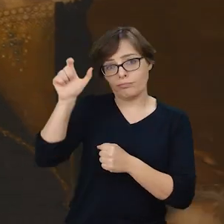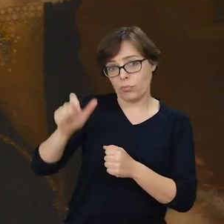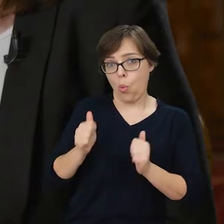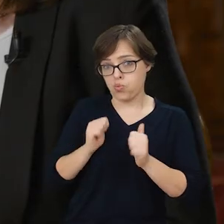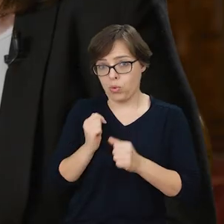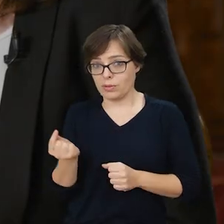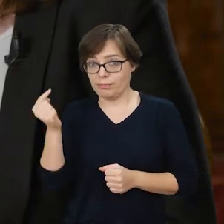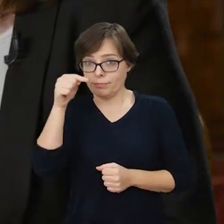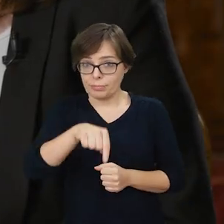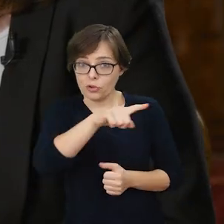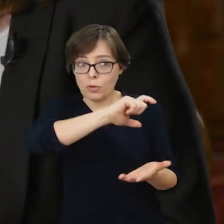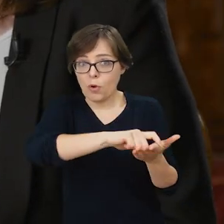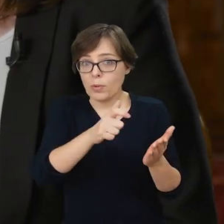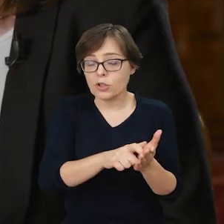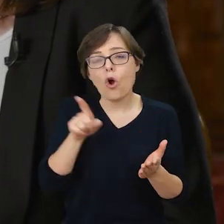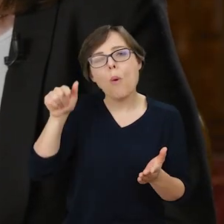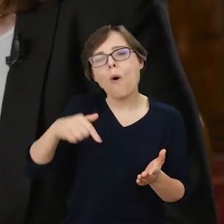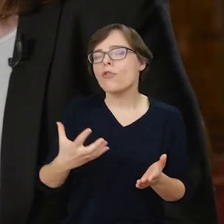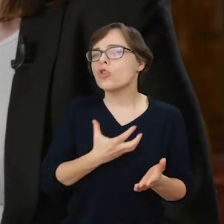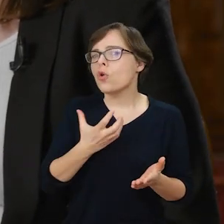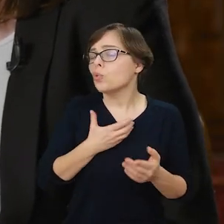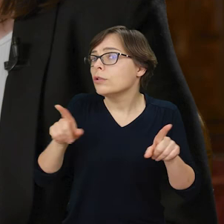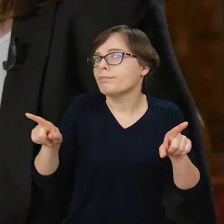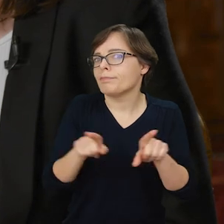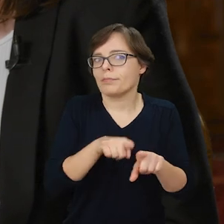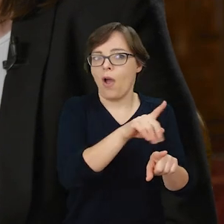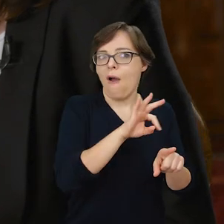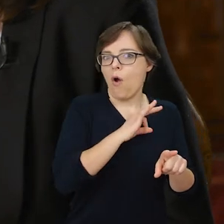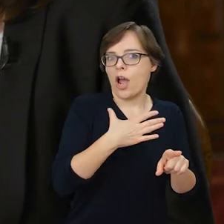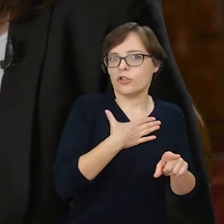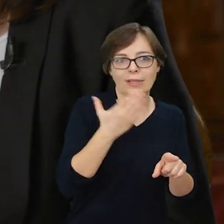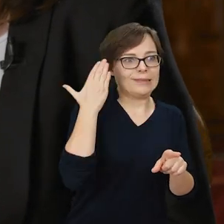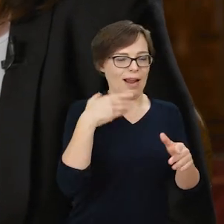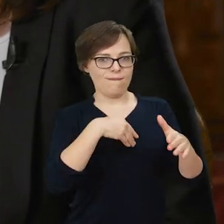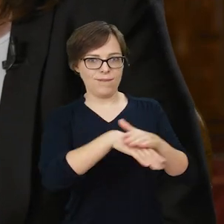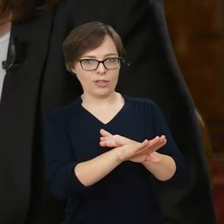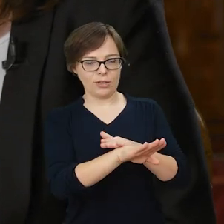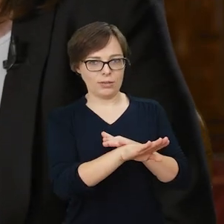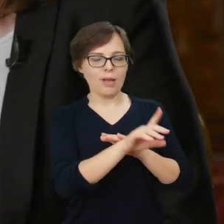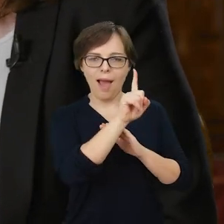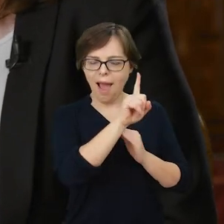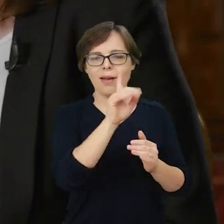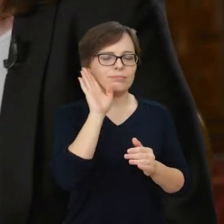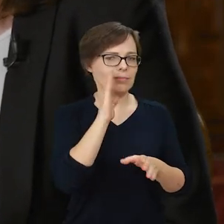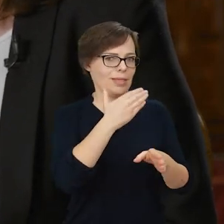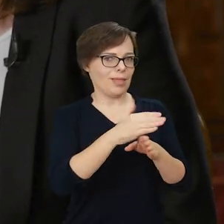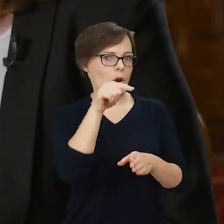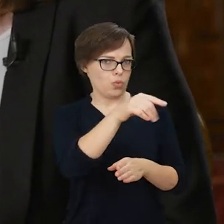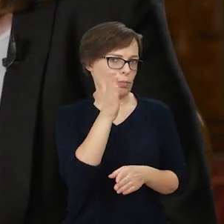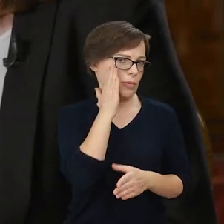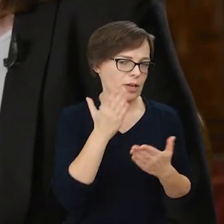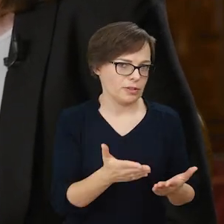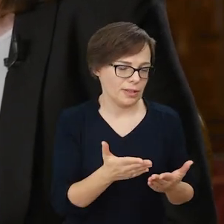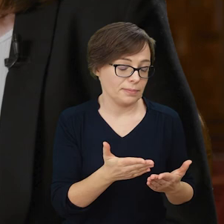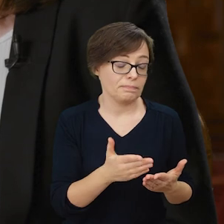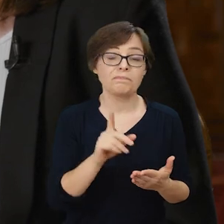oglądając pomieszczenia ma się poczuć tak, jakby właściciel dopiero co stąd wyszedł i nadal